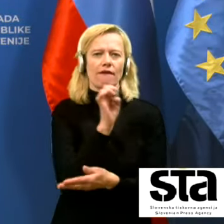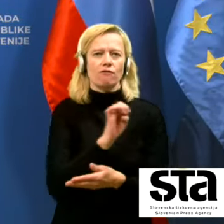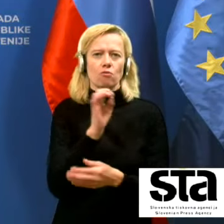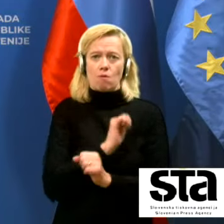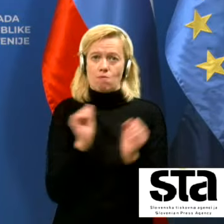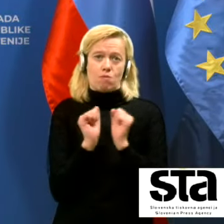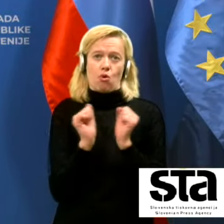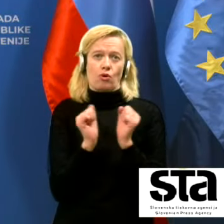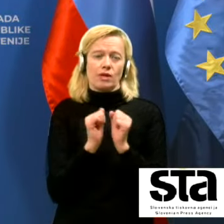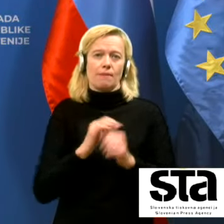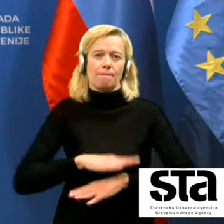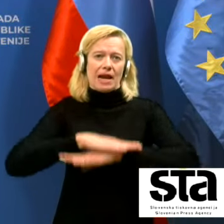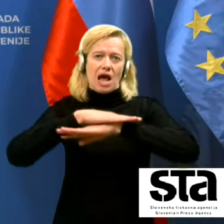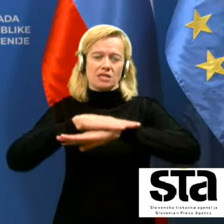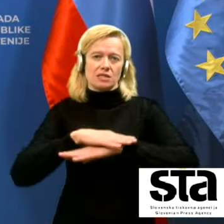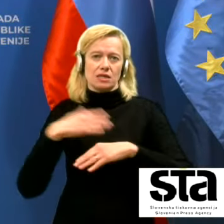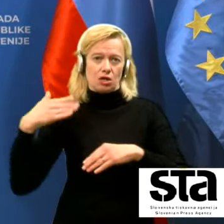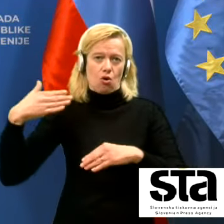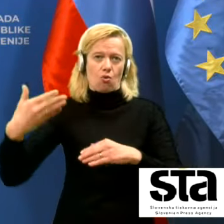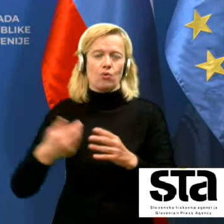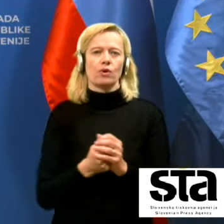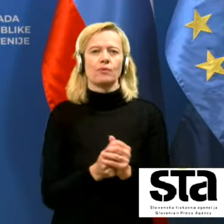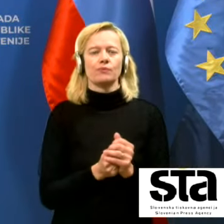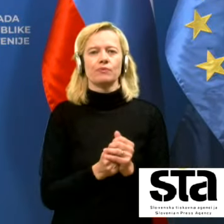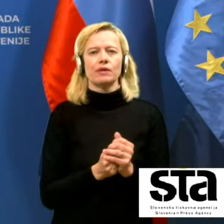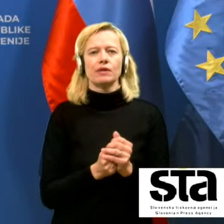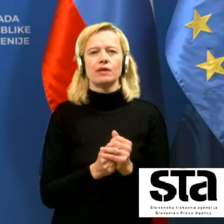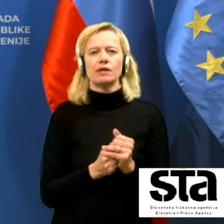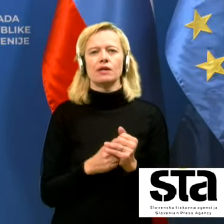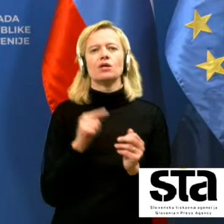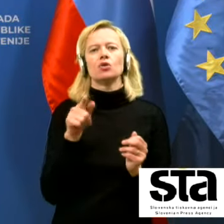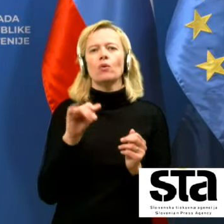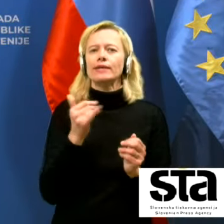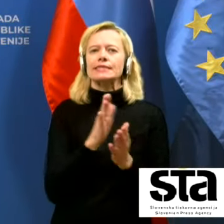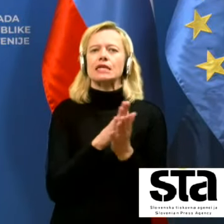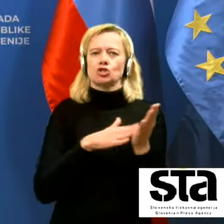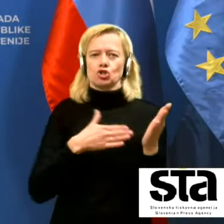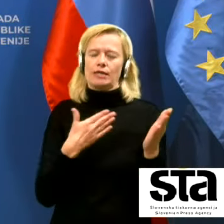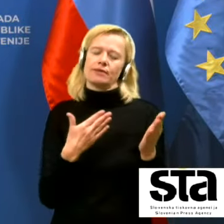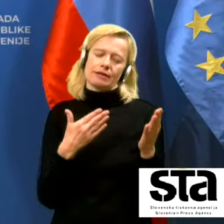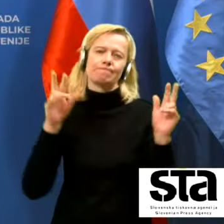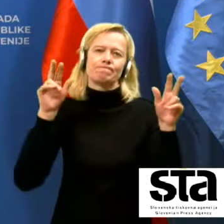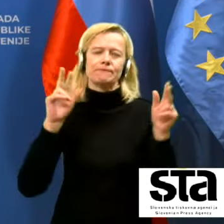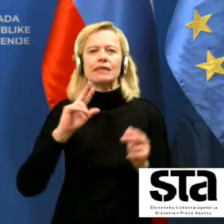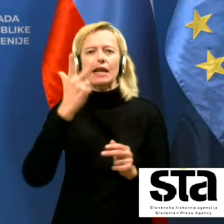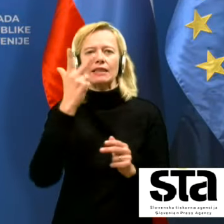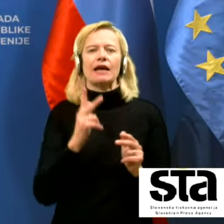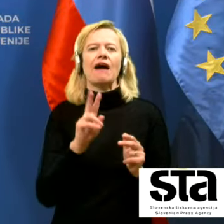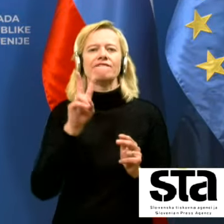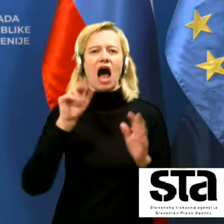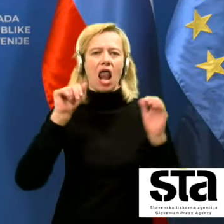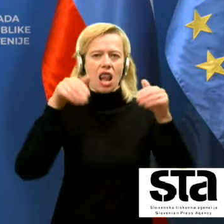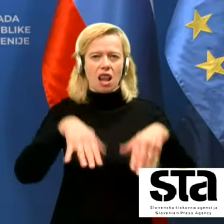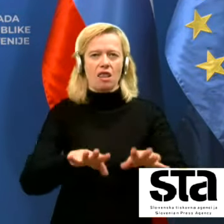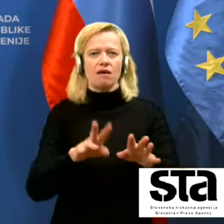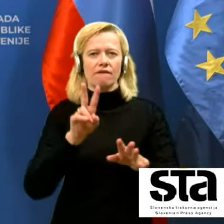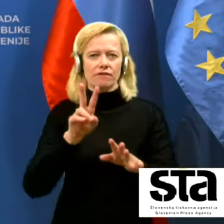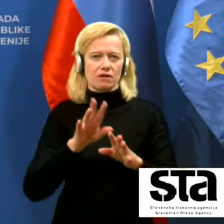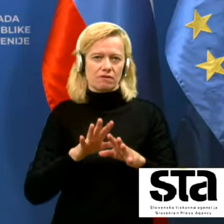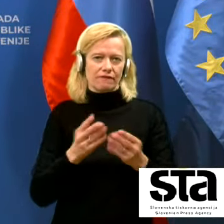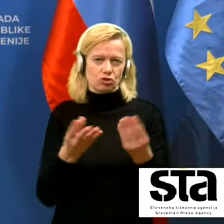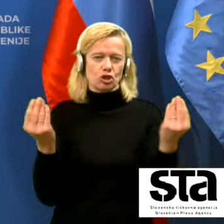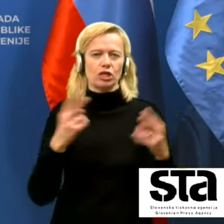in tudi to je lahko, dajmo reči, en začetek tretjega vala v večini držav. Amreč